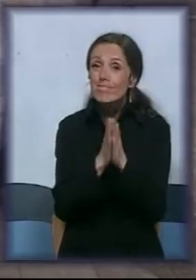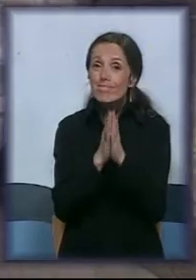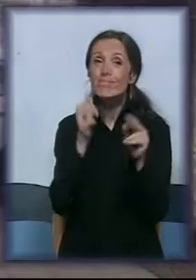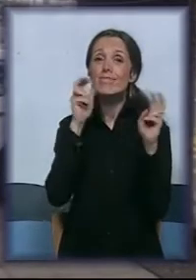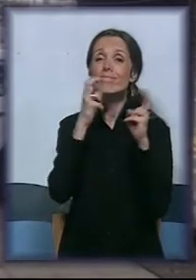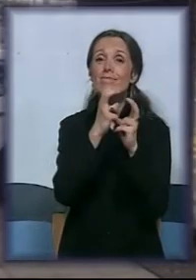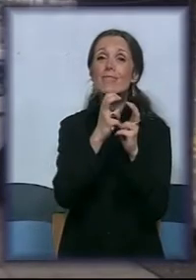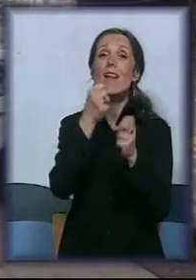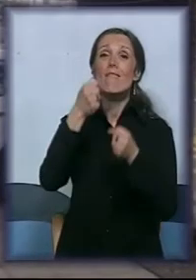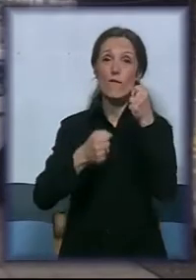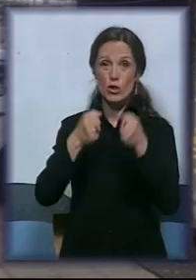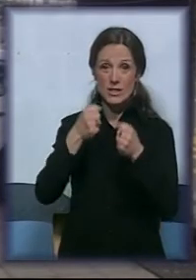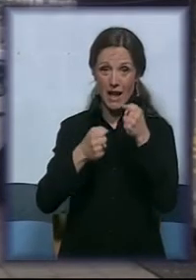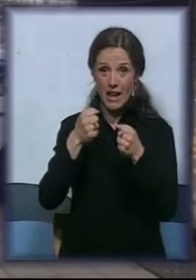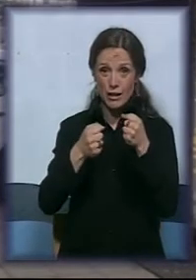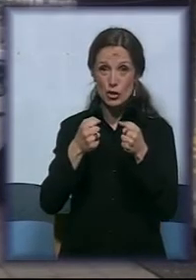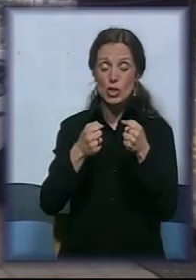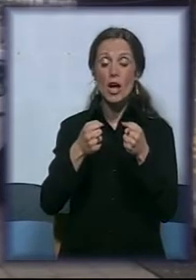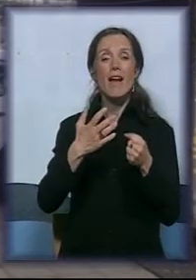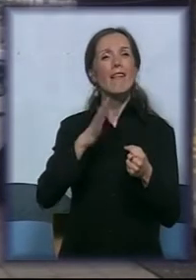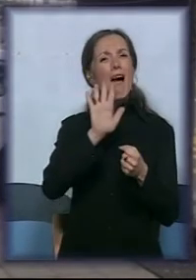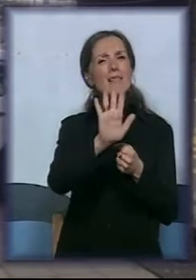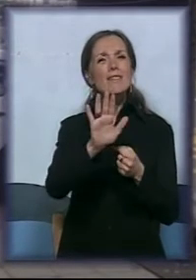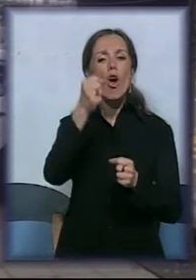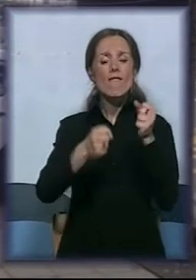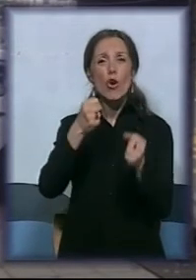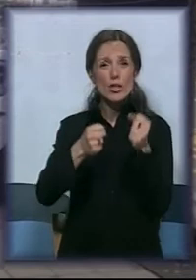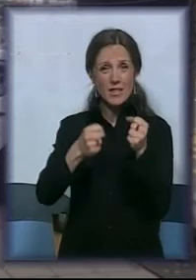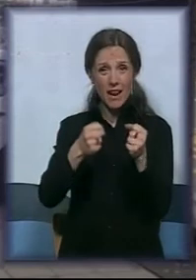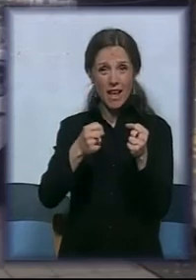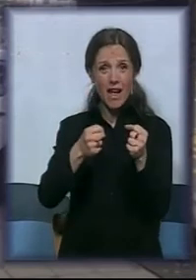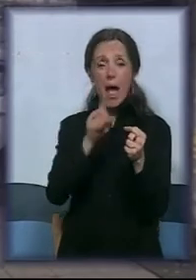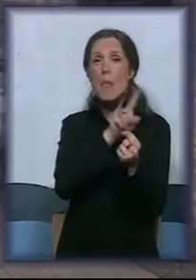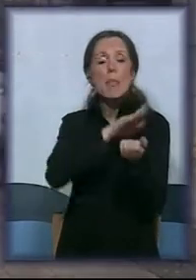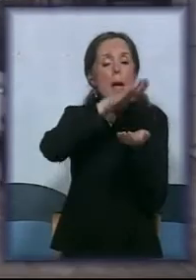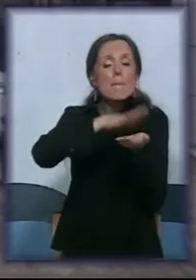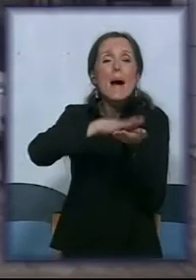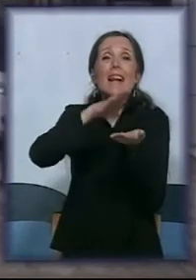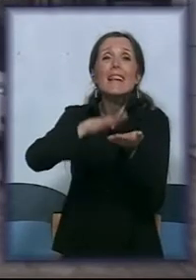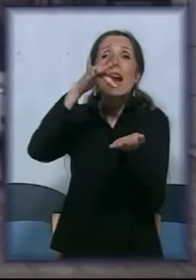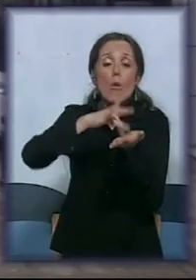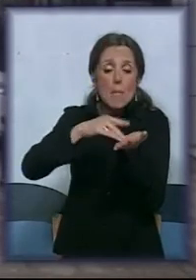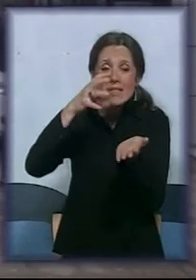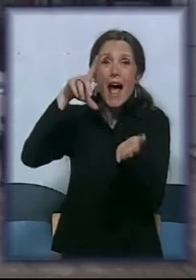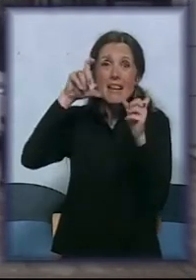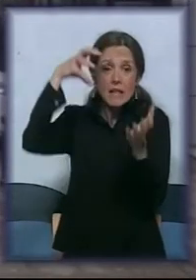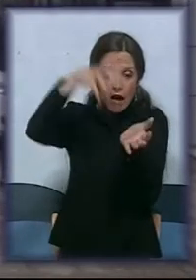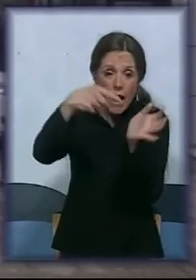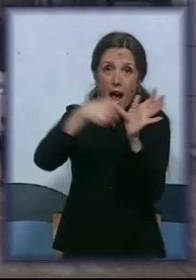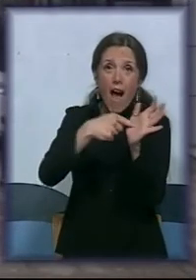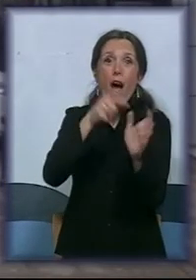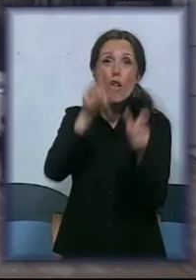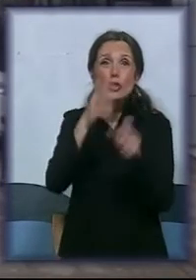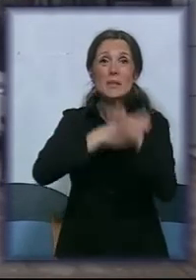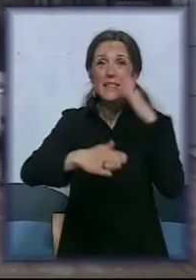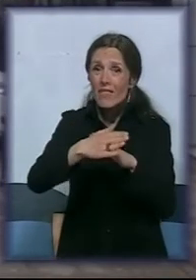vozače da svoje automobile ne parkiraju na mesta koja su isključivo namenjena osobama sa invaliditetom.